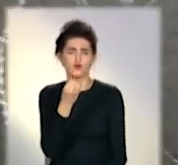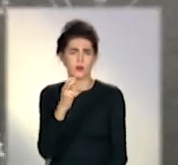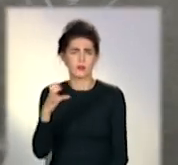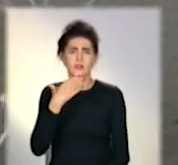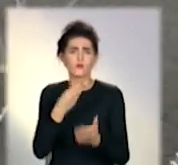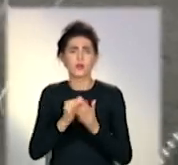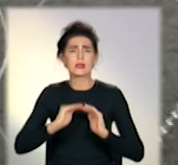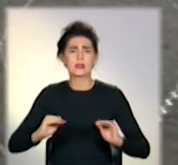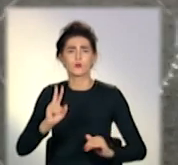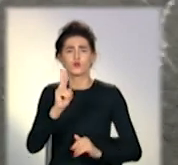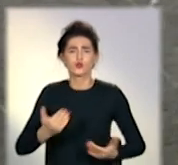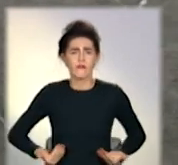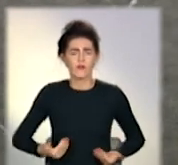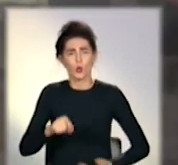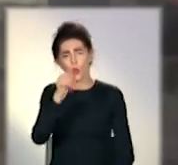живуть у Луганську.